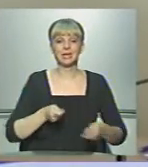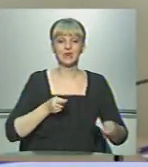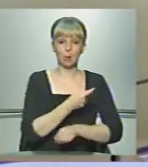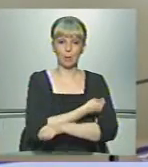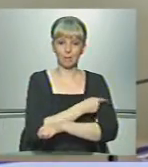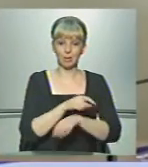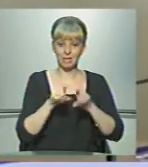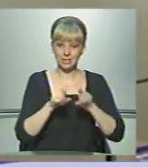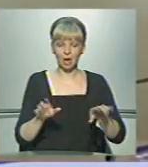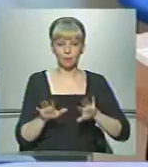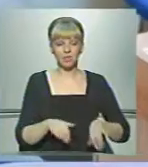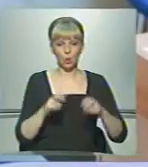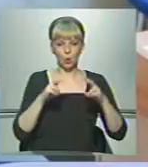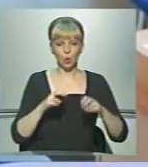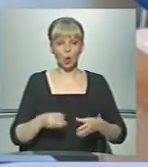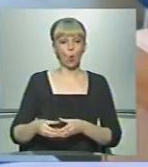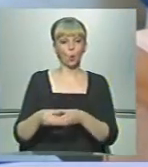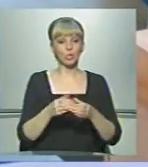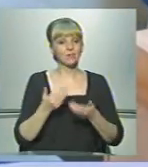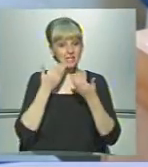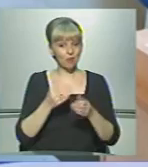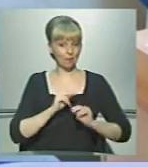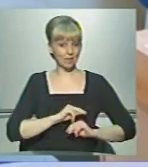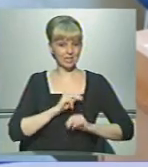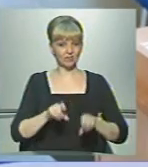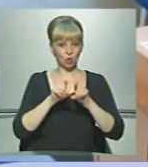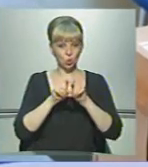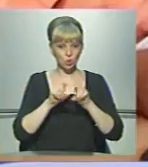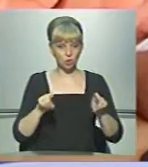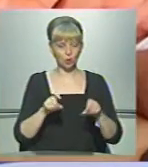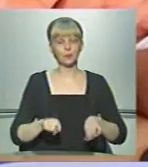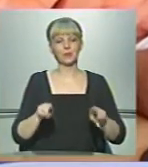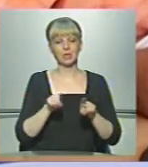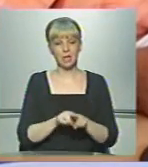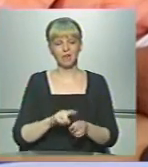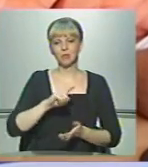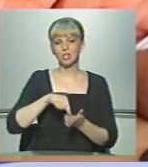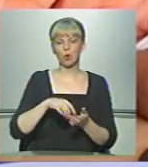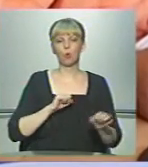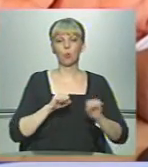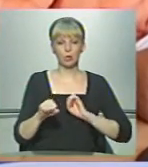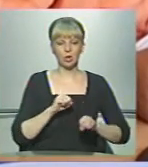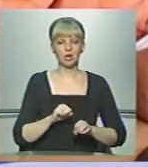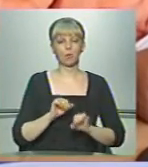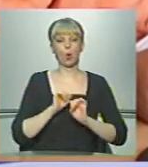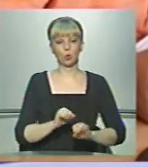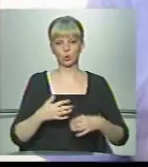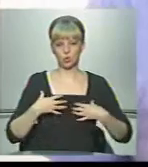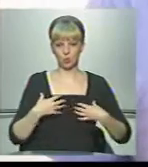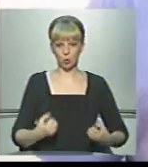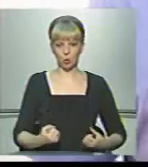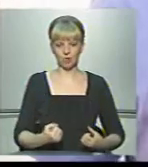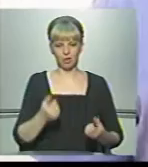медзакладу після розгляду колективного звернення працівників установи, а також міського управління охорони здоров'я.